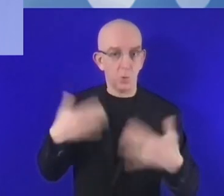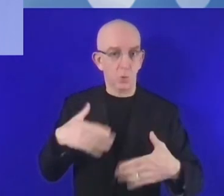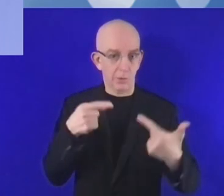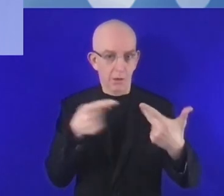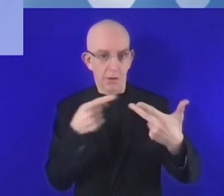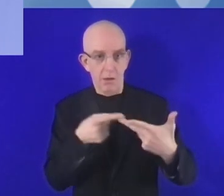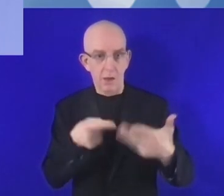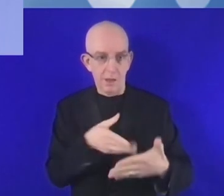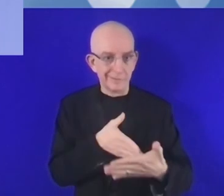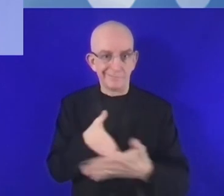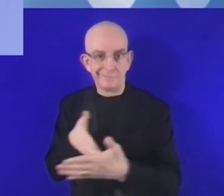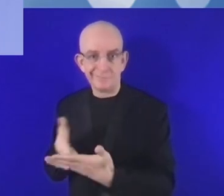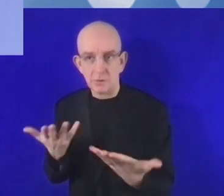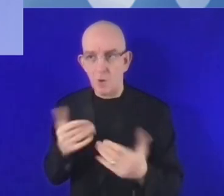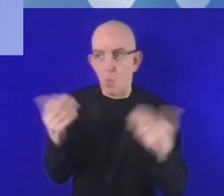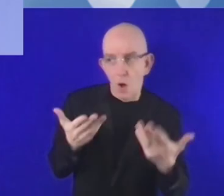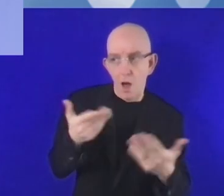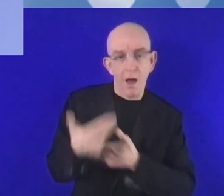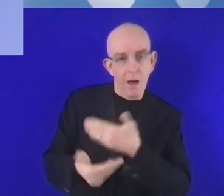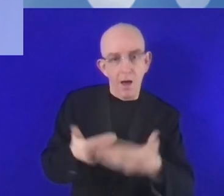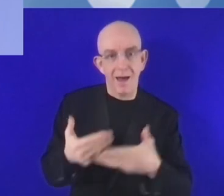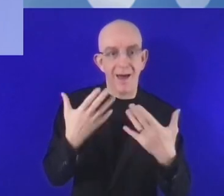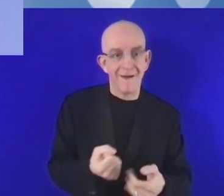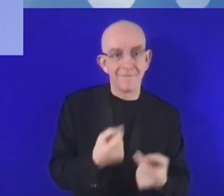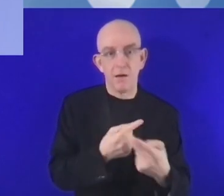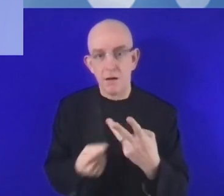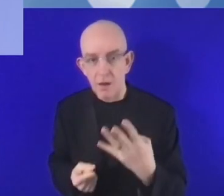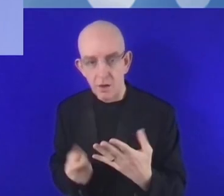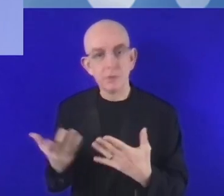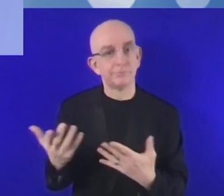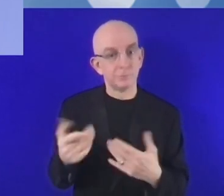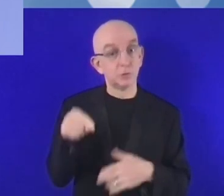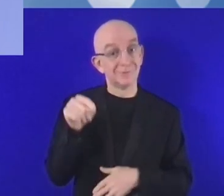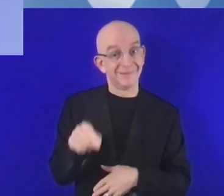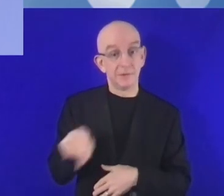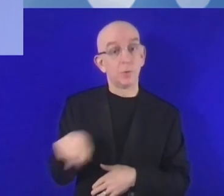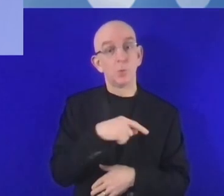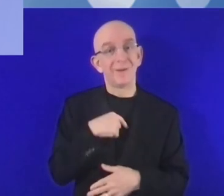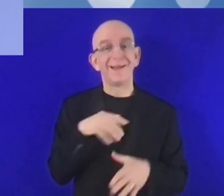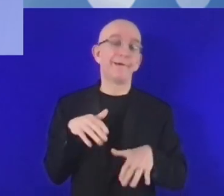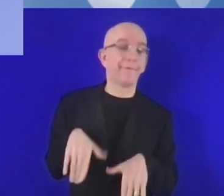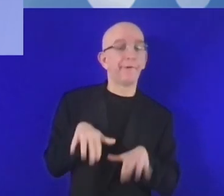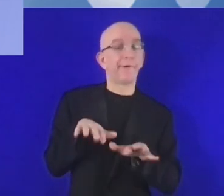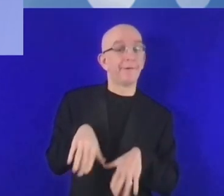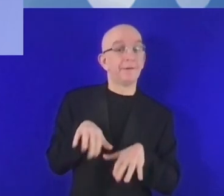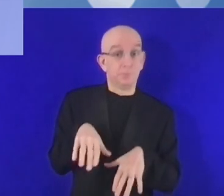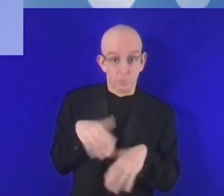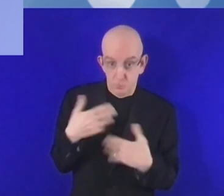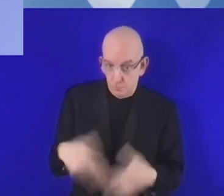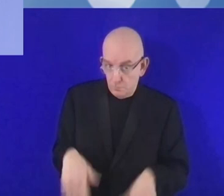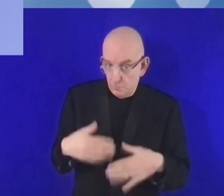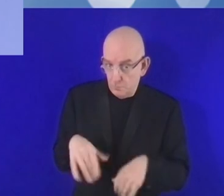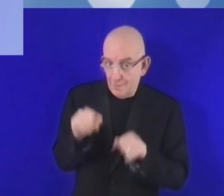يعمل فيه المقررين. ذلك أرى أنه إذا